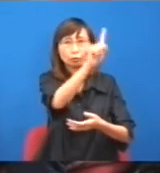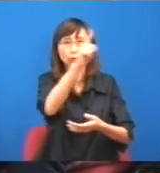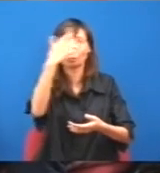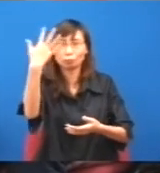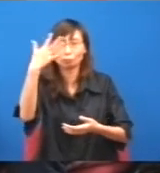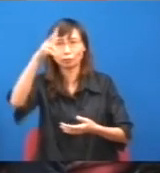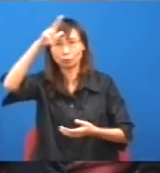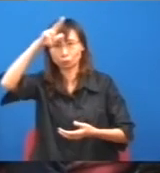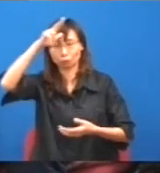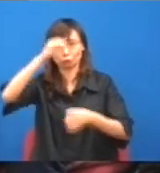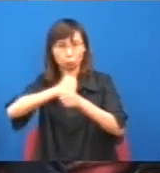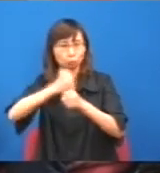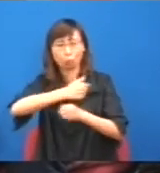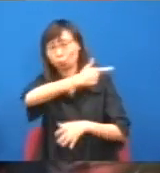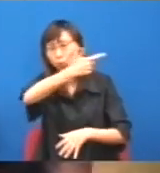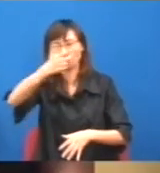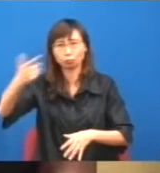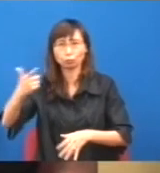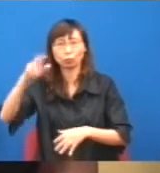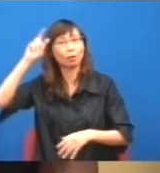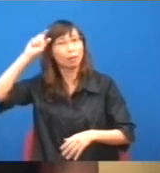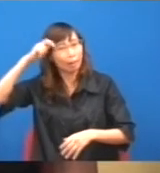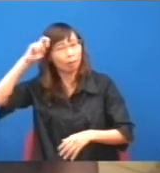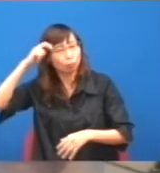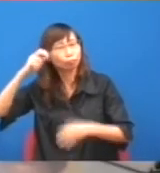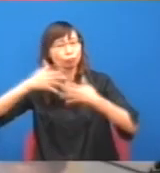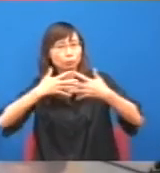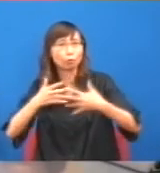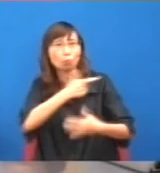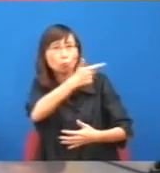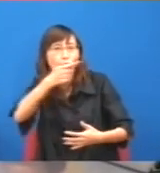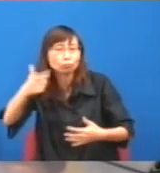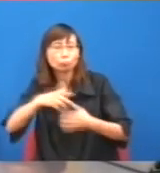我是拖仁衣政策時候,考慮不同的事情,那林鄭月有說,他就說,